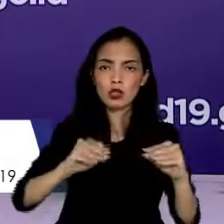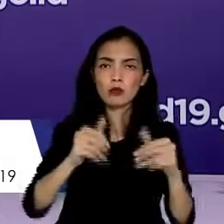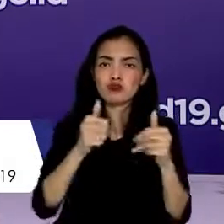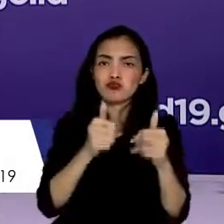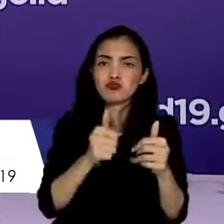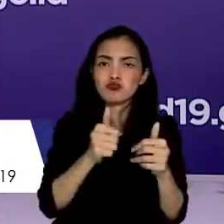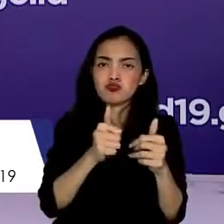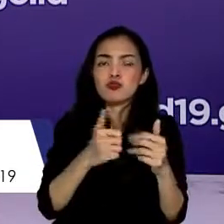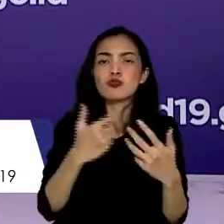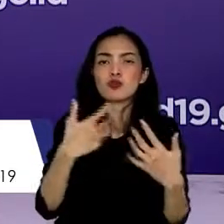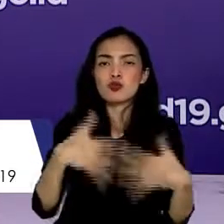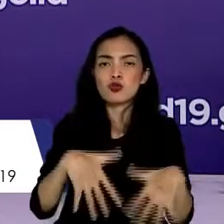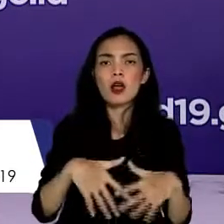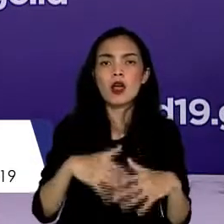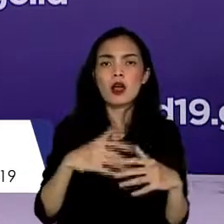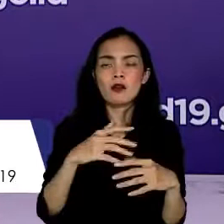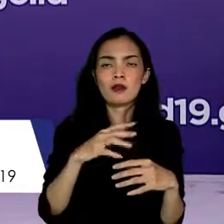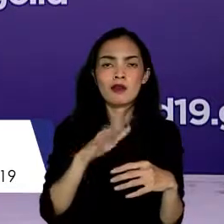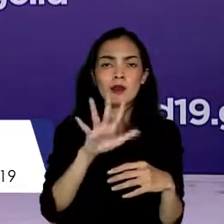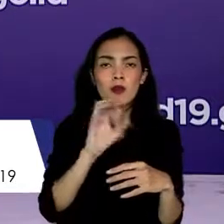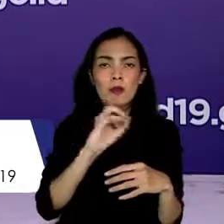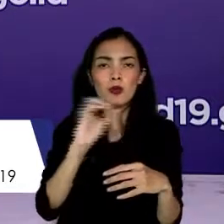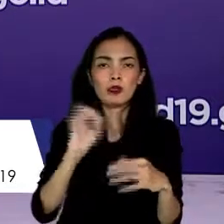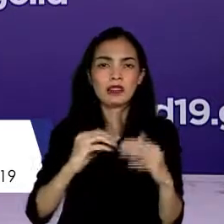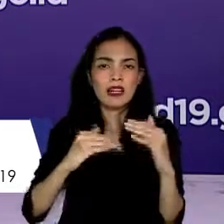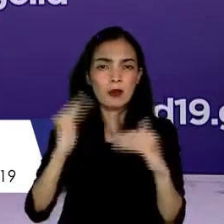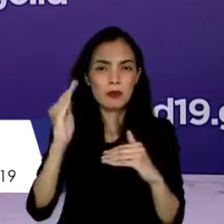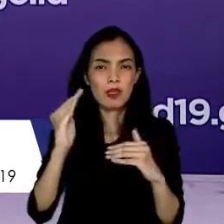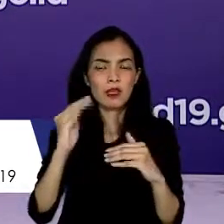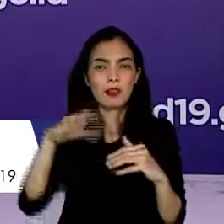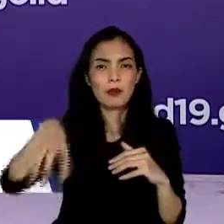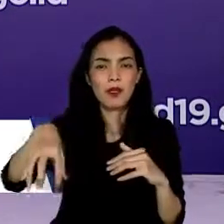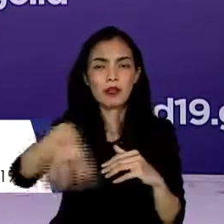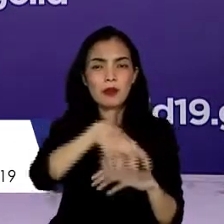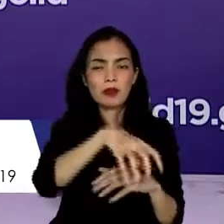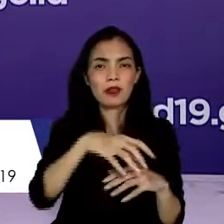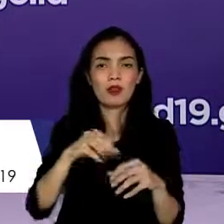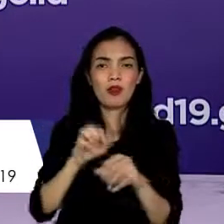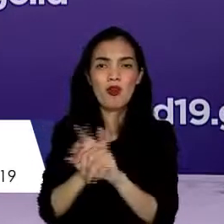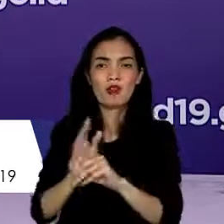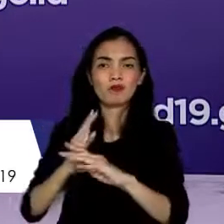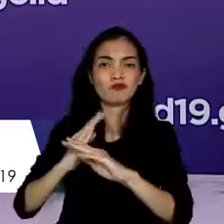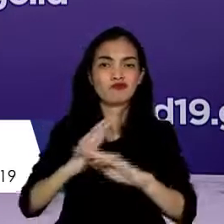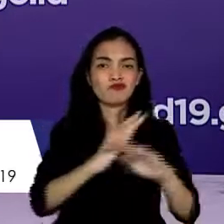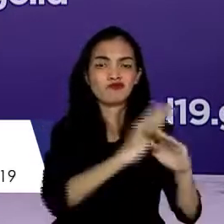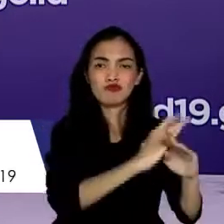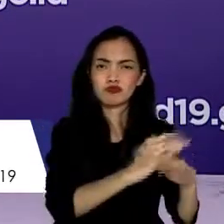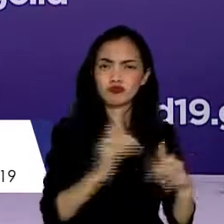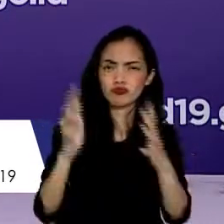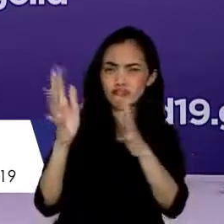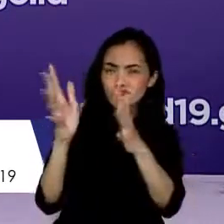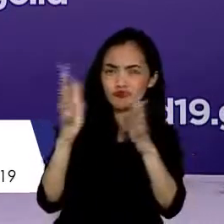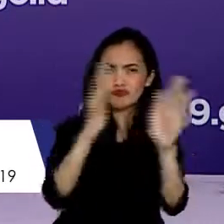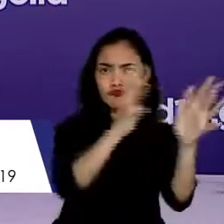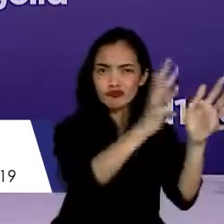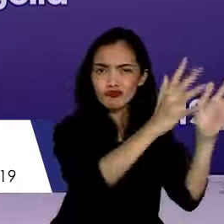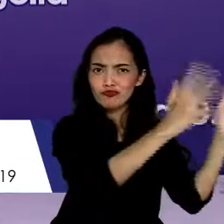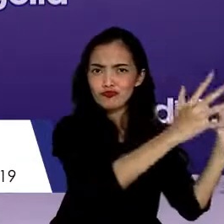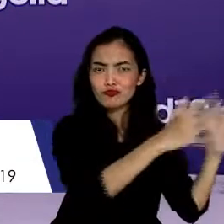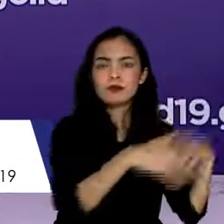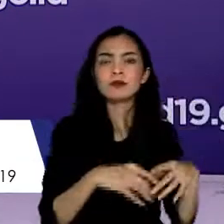sudah dilakukan lebih dari 50% posko di daerahnya masing-masing. Untuk itu,